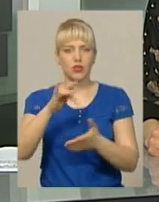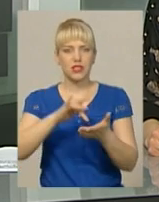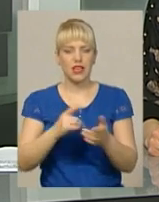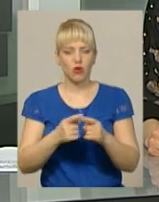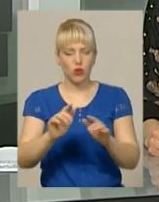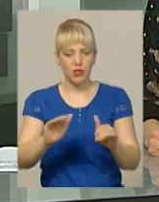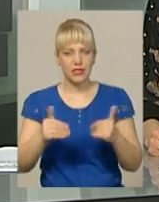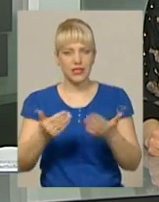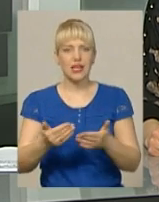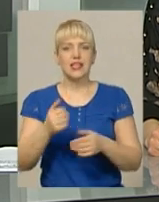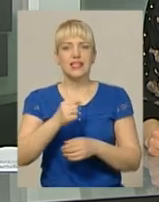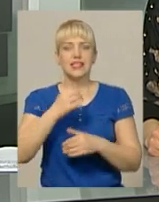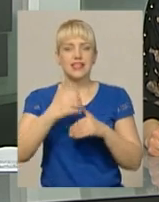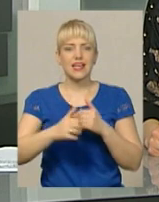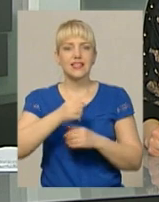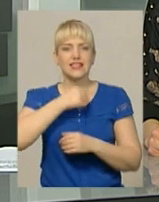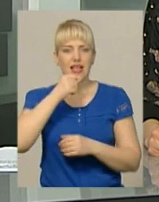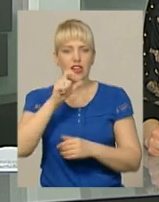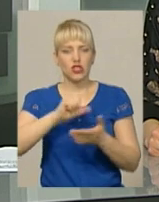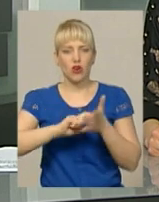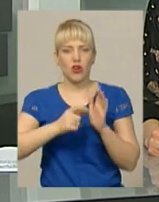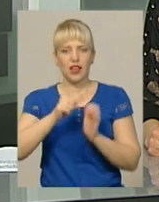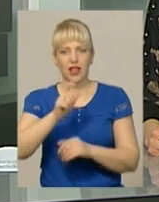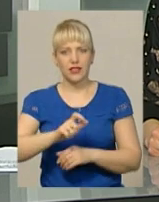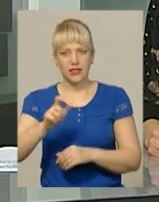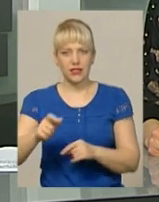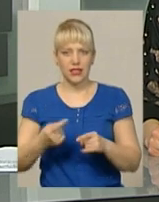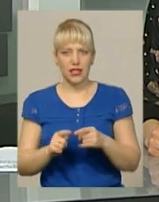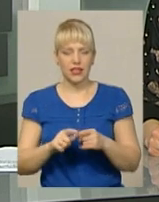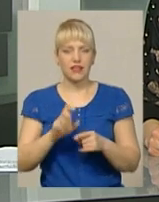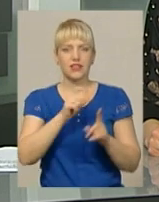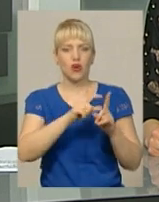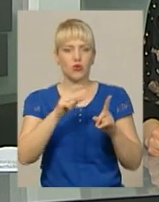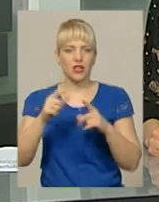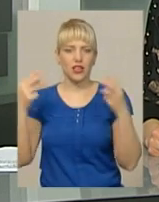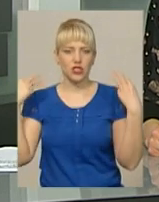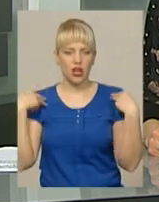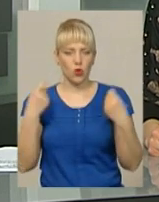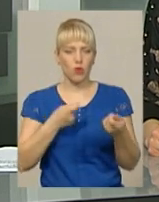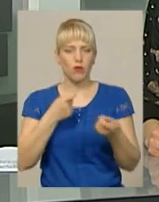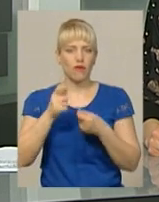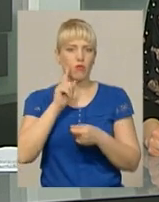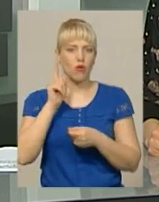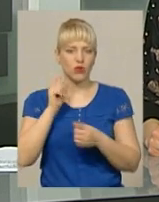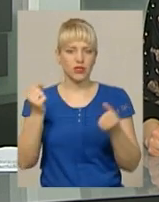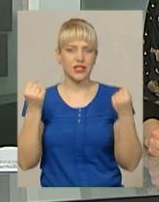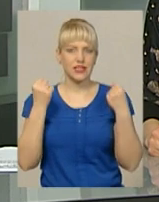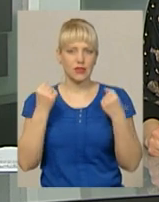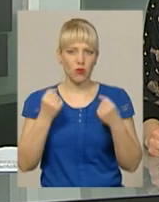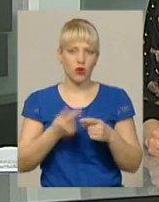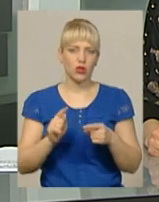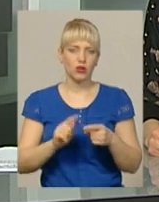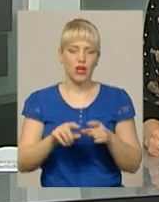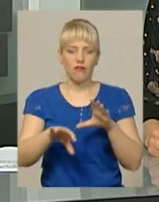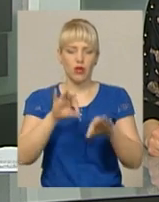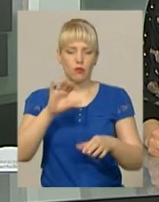хмельницьких старшокласників. За словами заступника начальника управління молоді та спорту Хмельницької міської ради Олени Мандзій, відбіркові тури